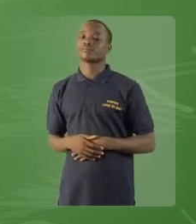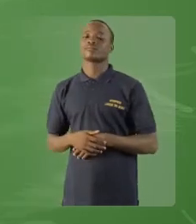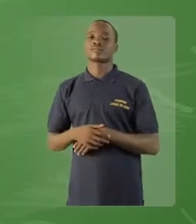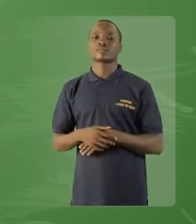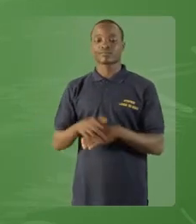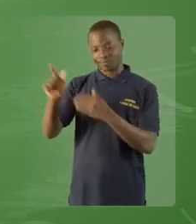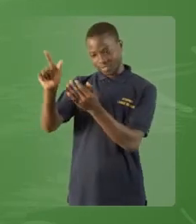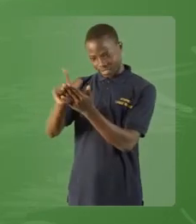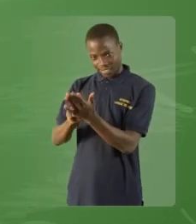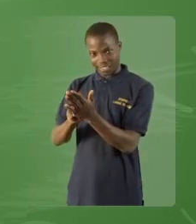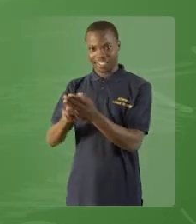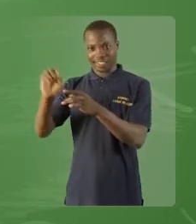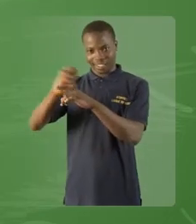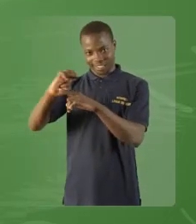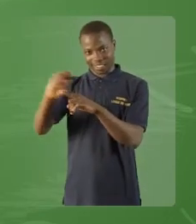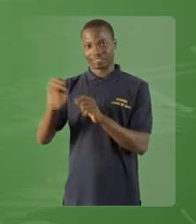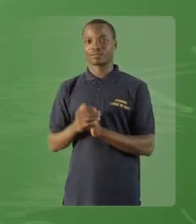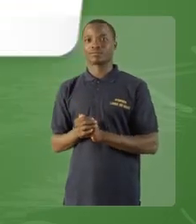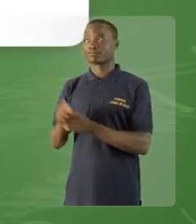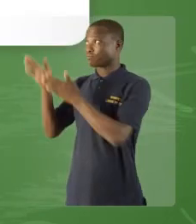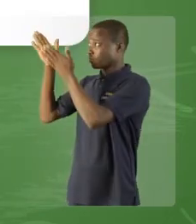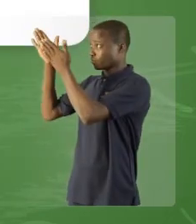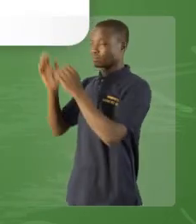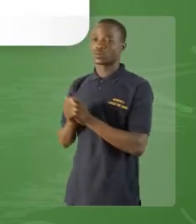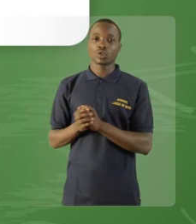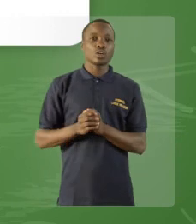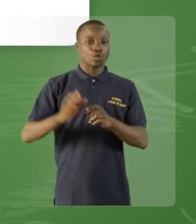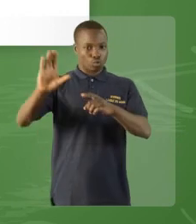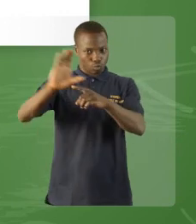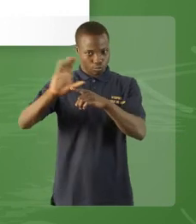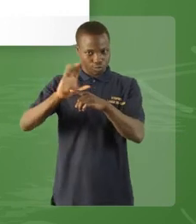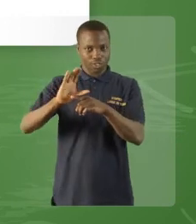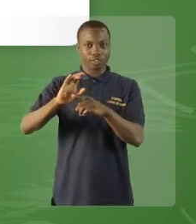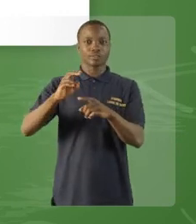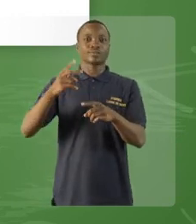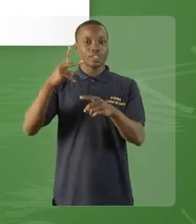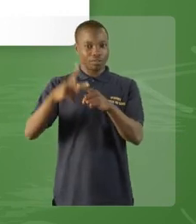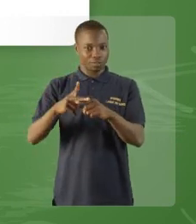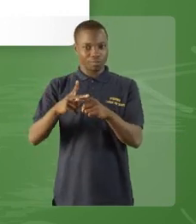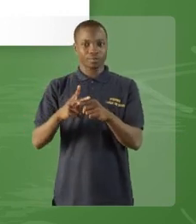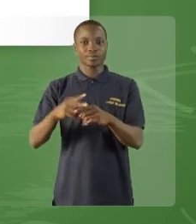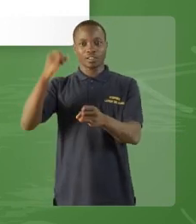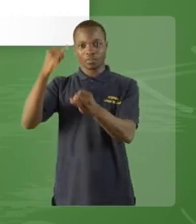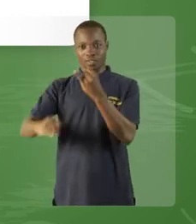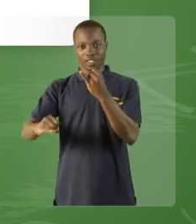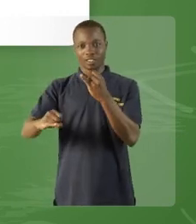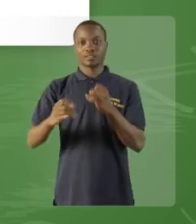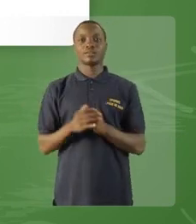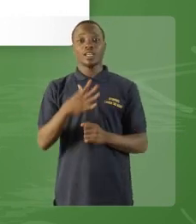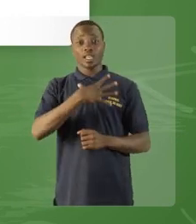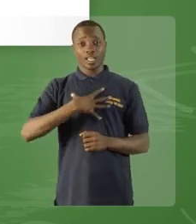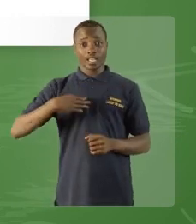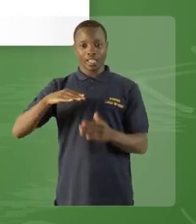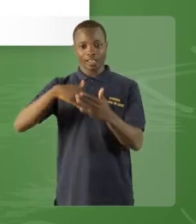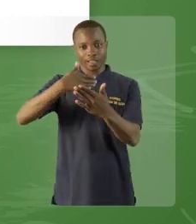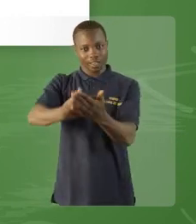Je lis l'exercice. Conjugue les verbes « finir »